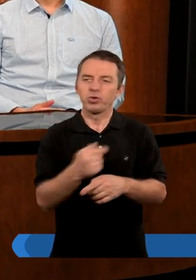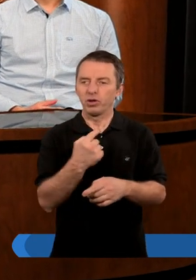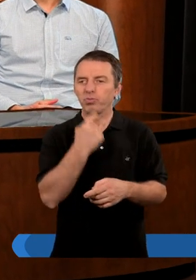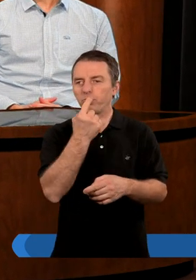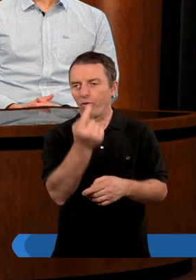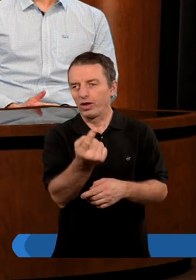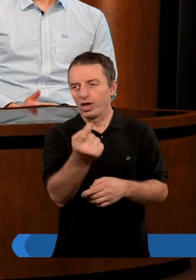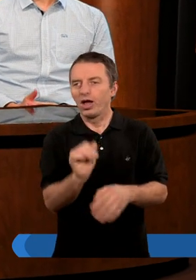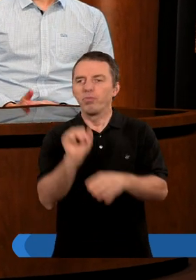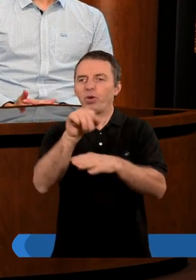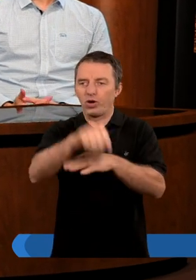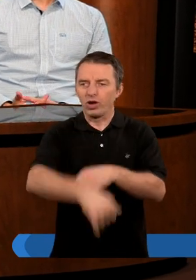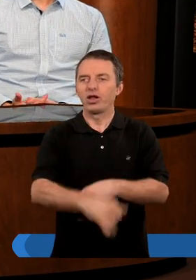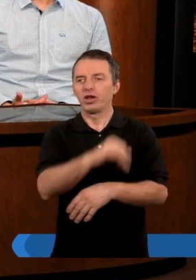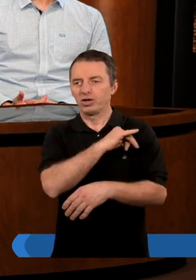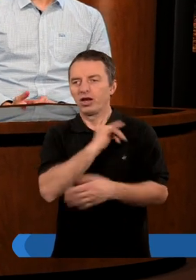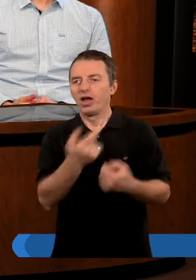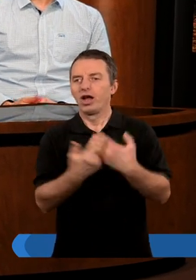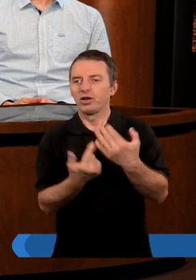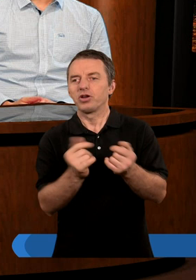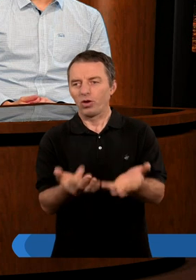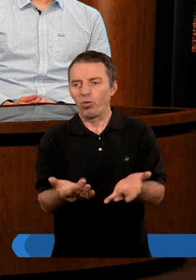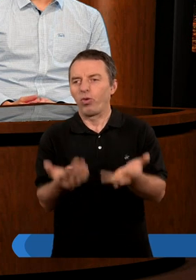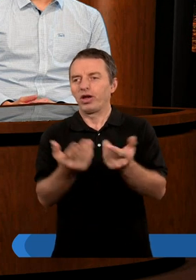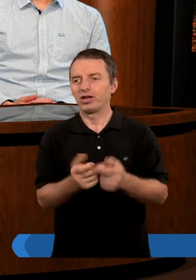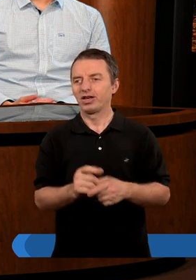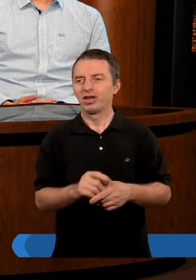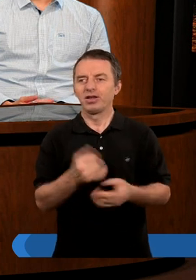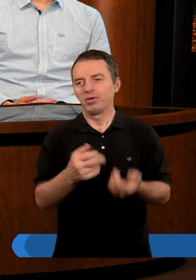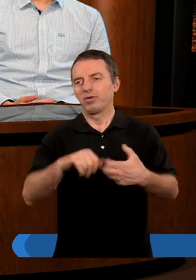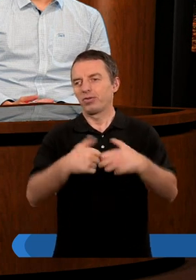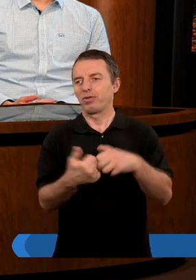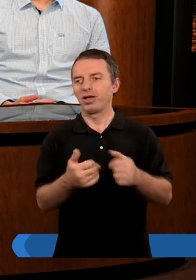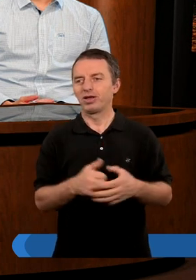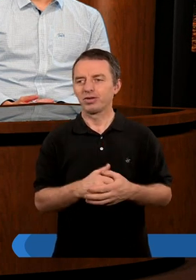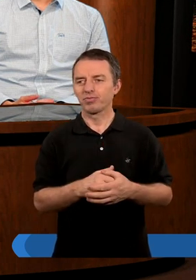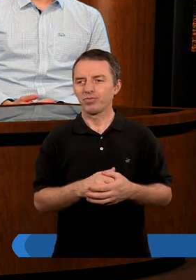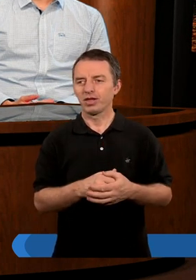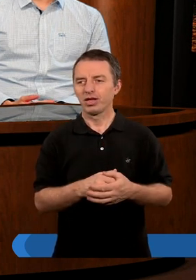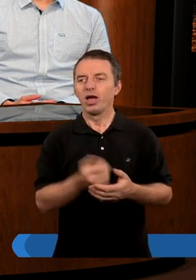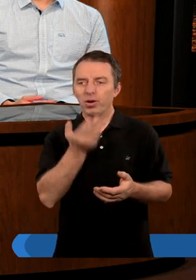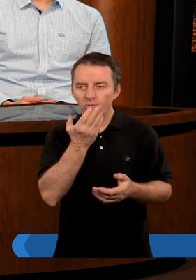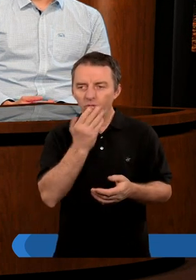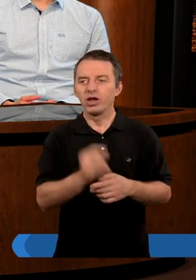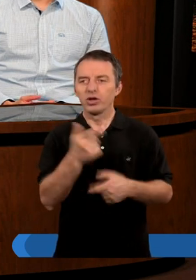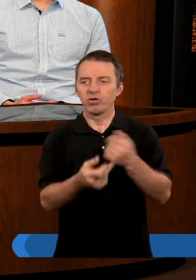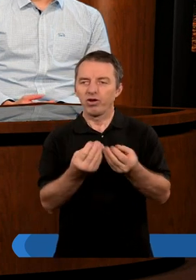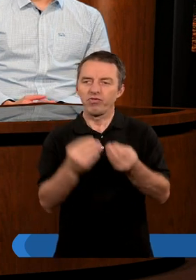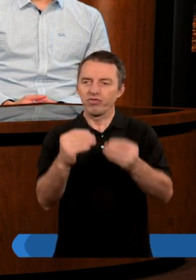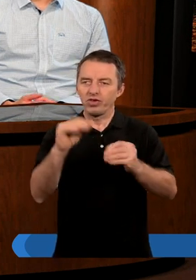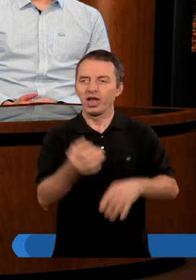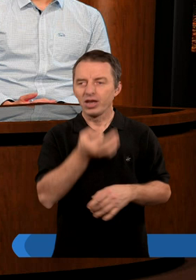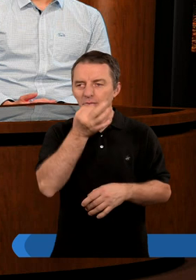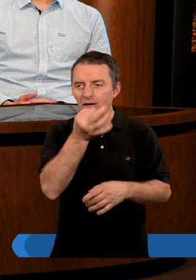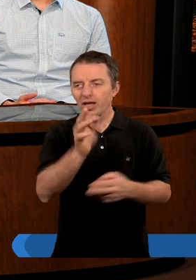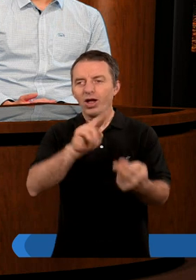mieli powiedzieć, czy pokonanie grzechu w naszym życiu jest łatwe, czy właśnie trudne? Mi szczerze mówiąc, zrodziło się więcej